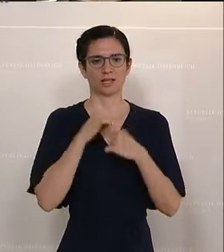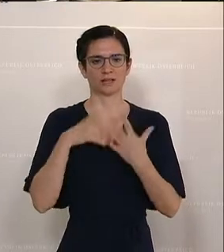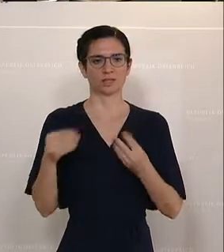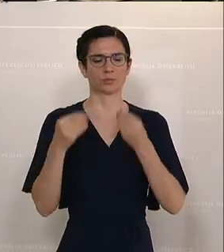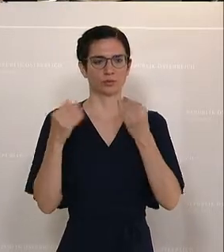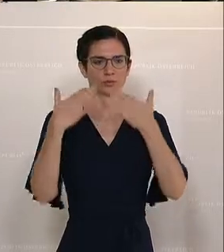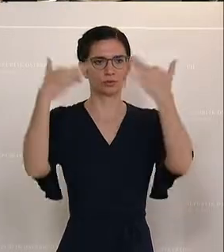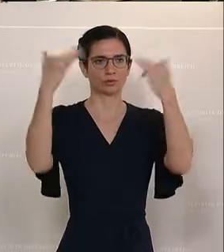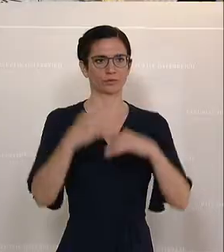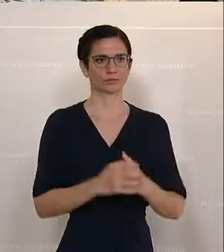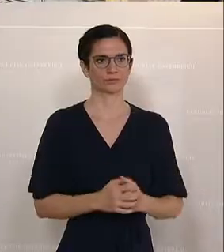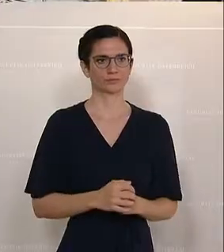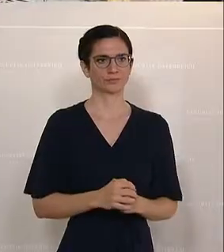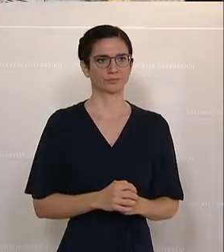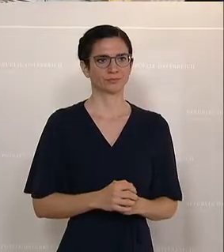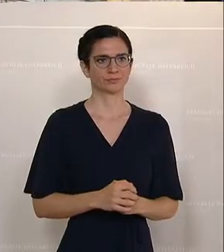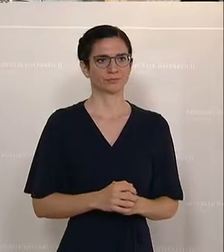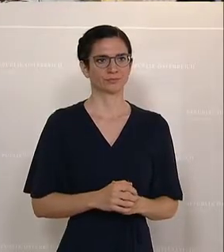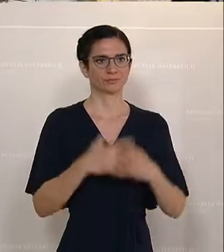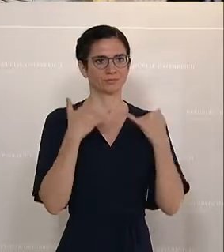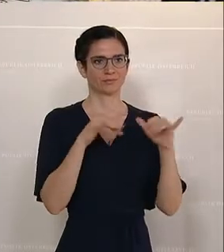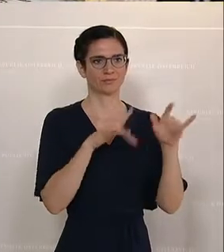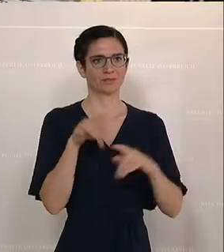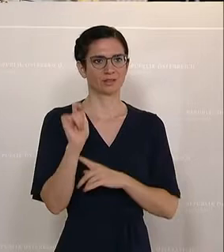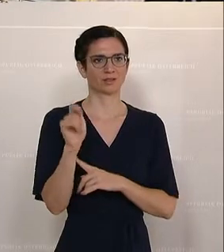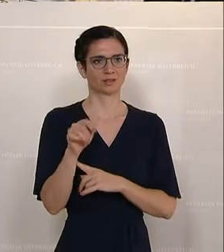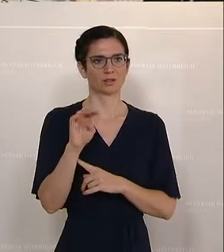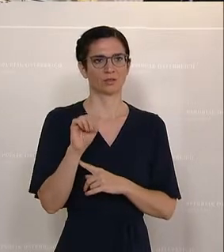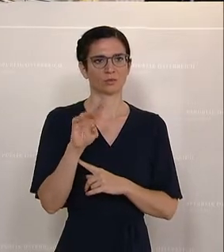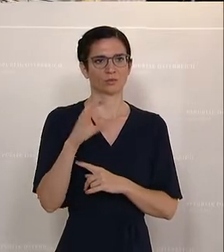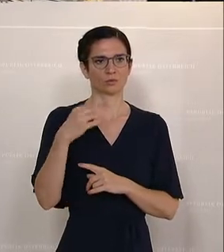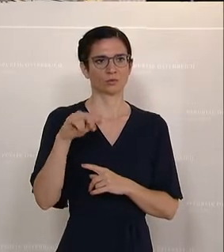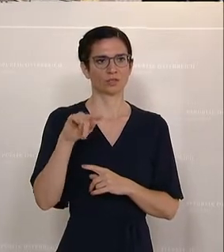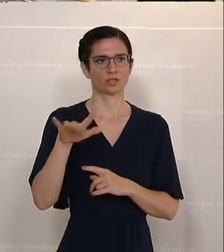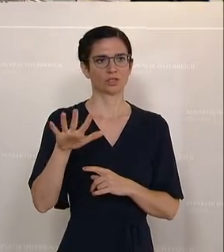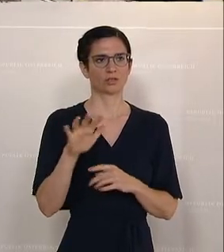Zur tatsächlichen Berichtigung kommt der Abgeordnete Muchitsch, bitte.